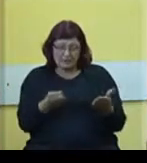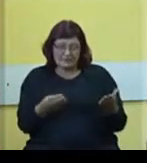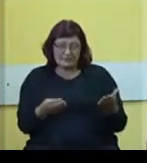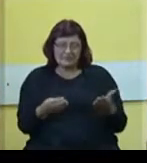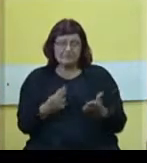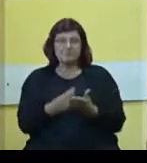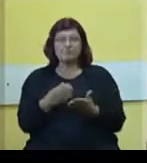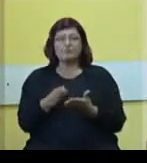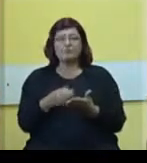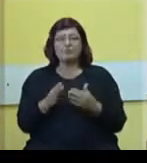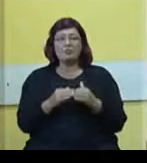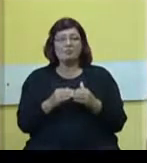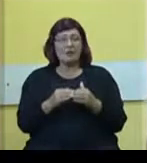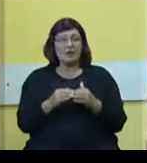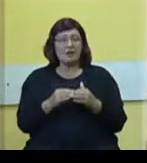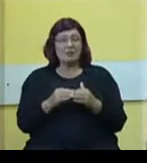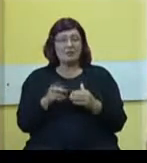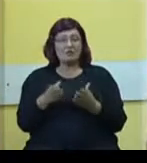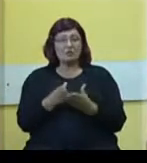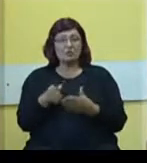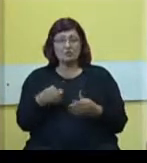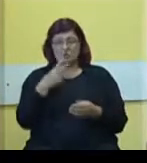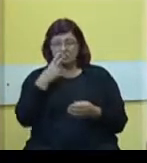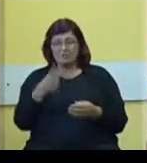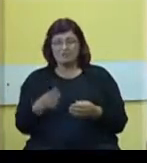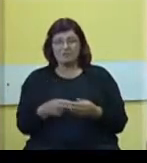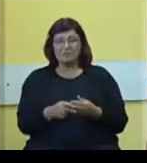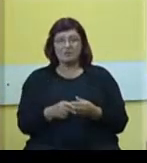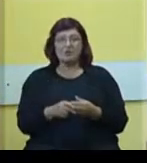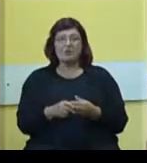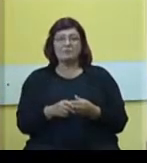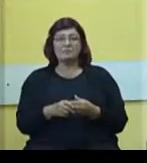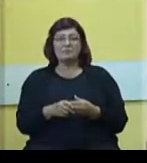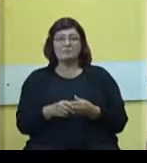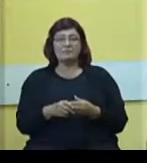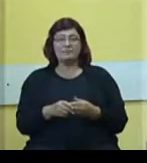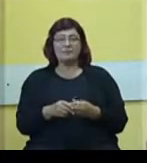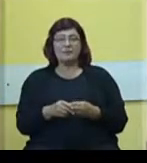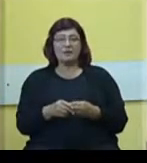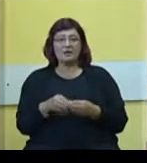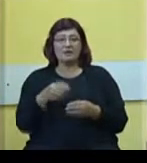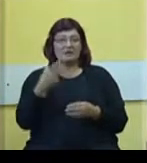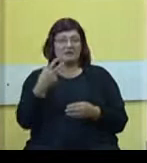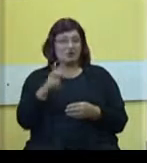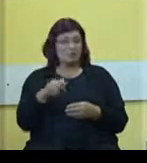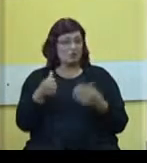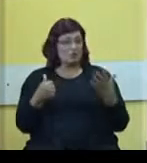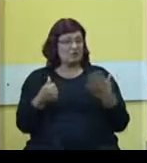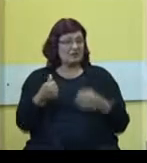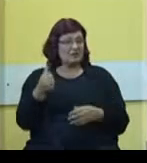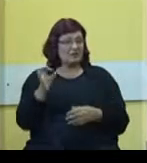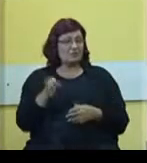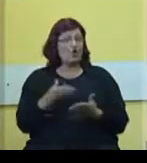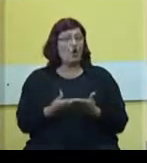prema funkcionalnoj klasifikaciji, vidimo da je 30,61%